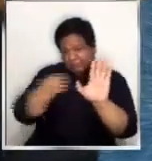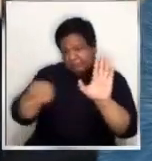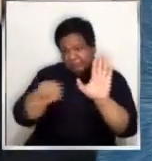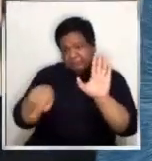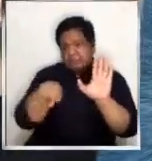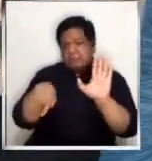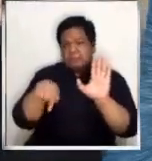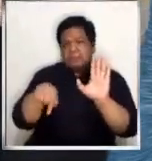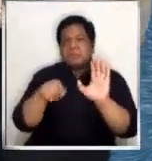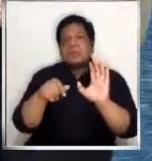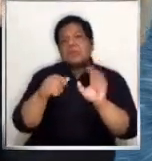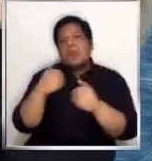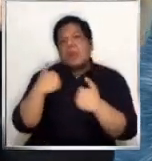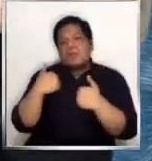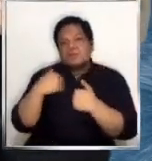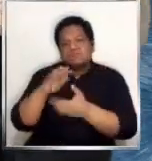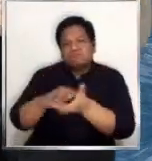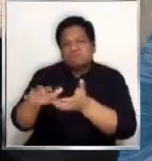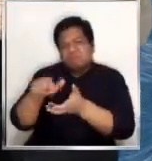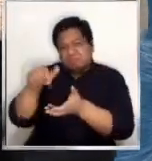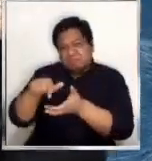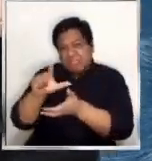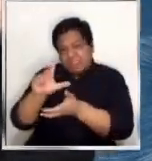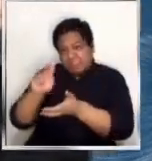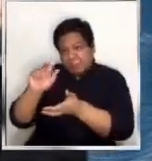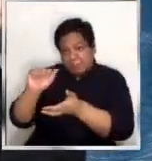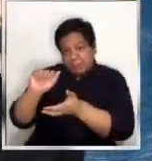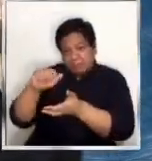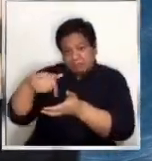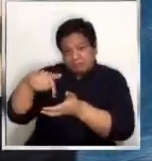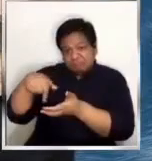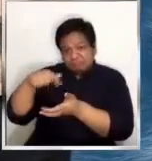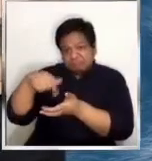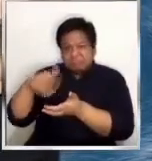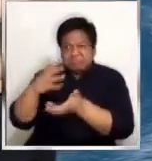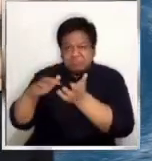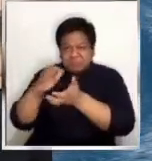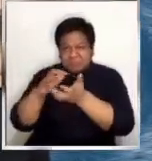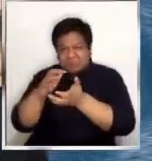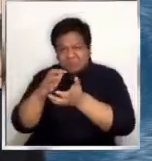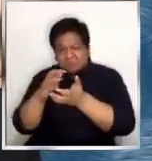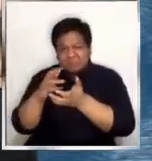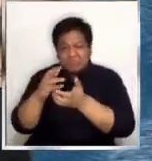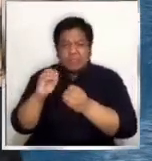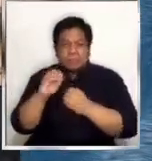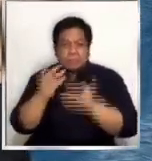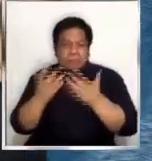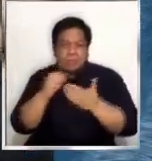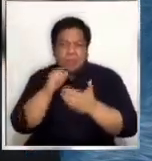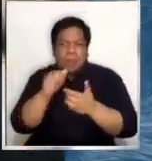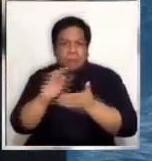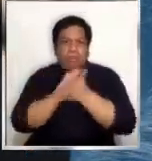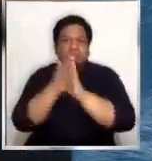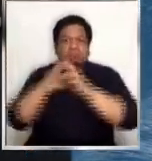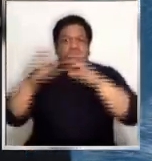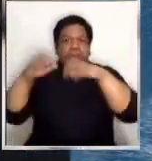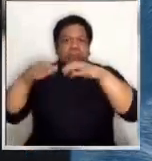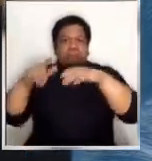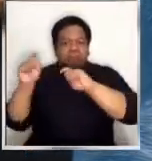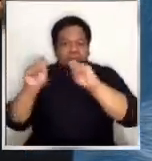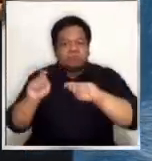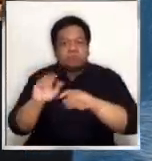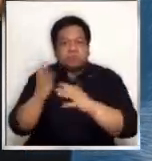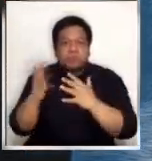mababa yung tsansa na maging bagyo ito. Nakikita niyo kung walang umiikot na hangin dito sa Mindanao. Ibig sabihin yan, e wala pong